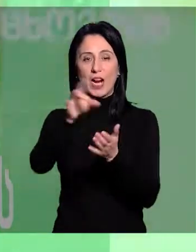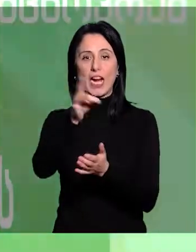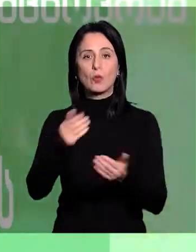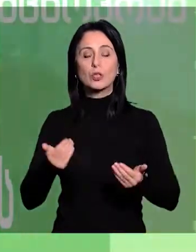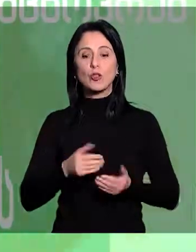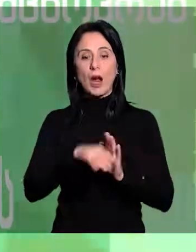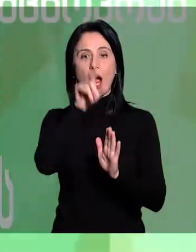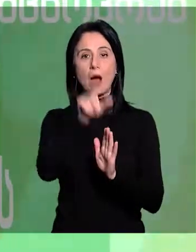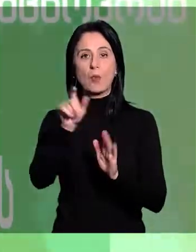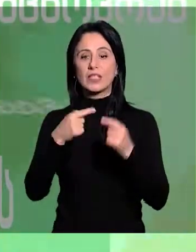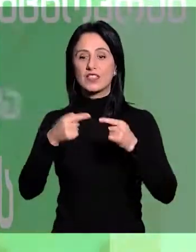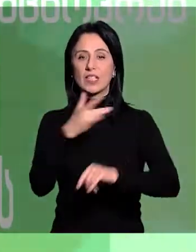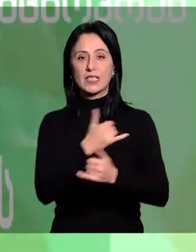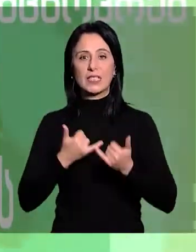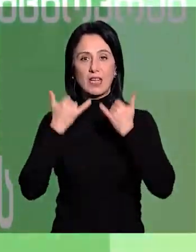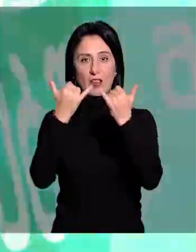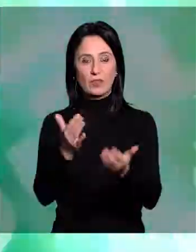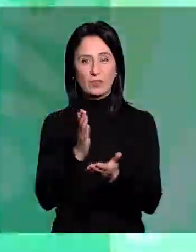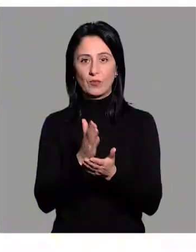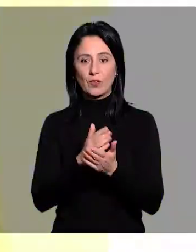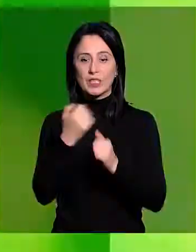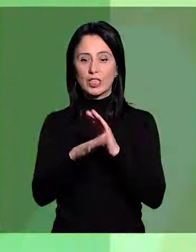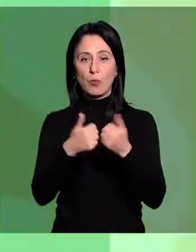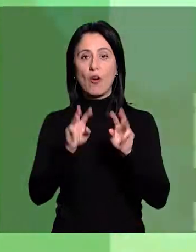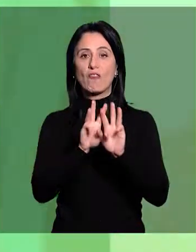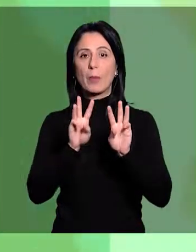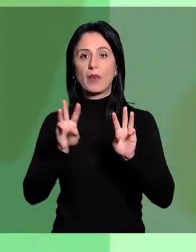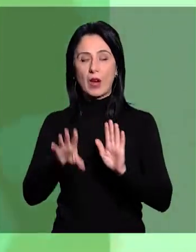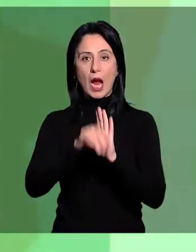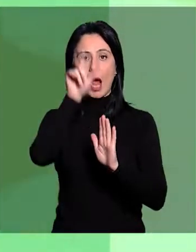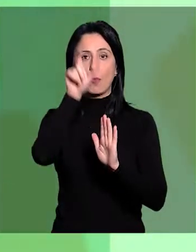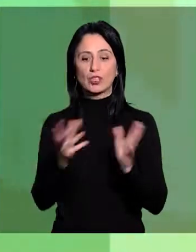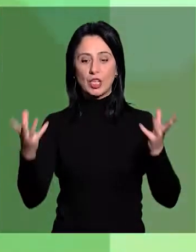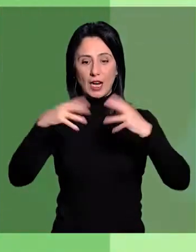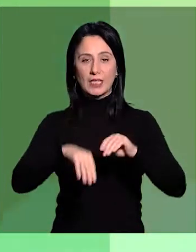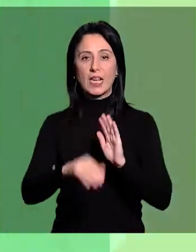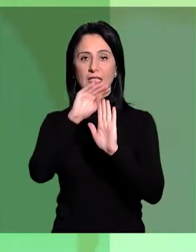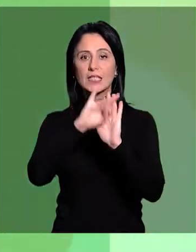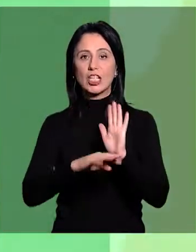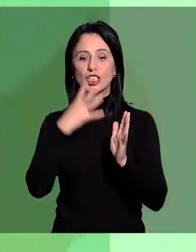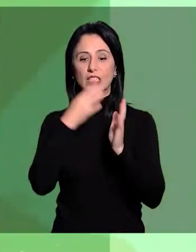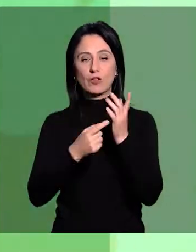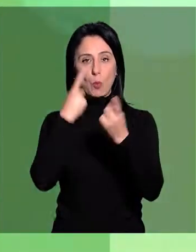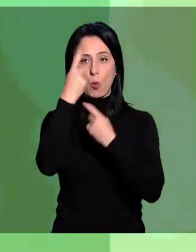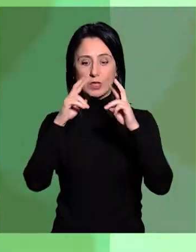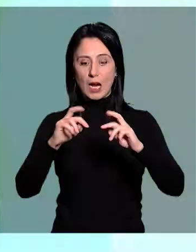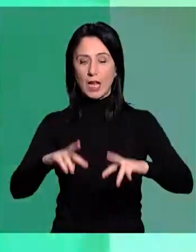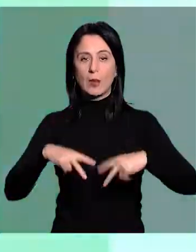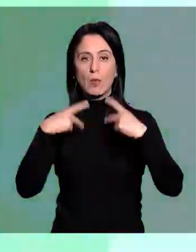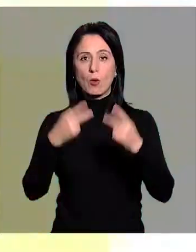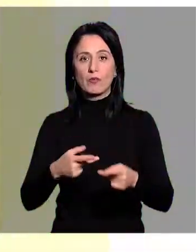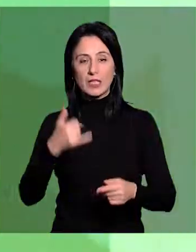ընտրողներին առաջարկում է տարբեր ծարայություններ։ Կենտրոնական ընտրական հանձնաժողովի վեպ կայքում տեղադրված միասնական